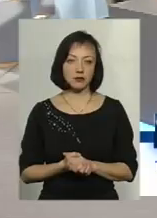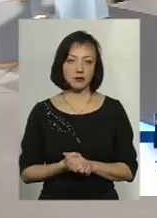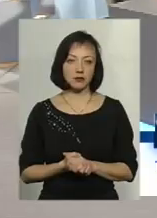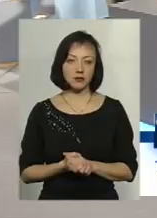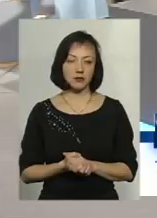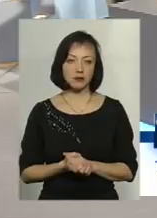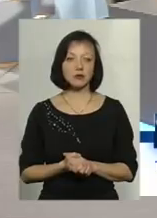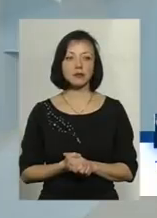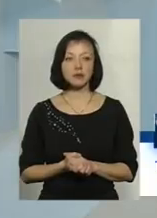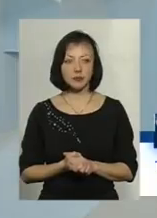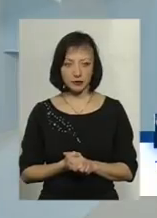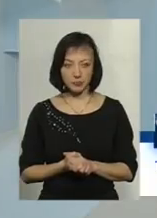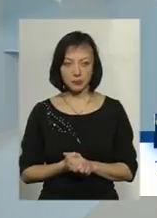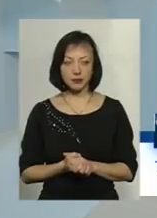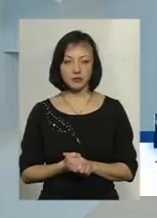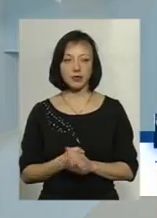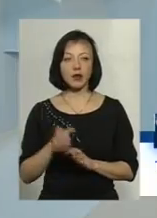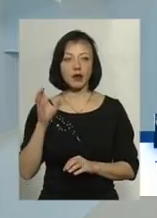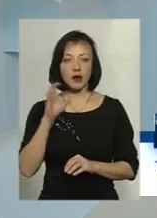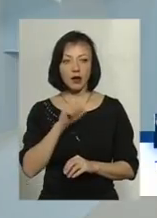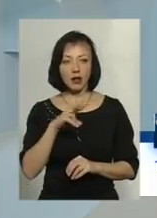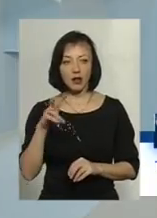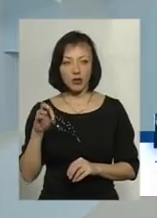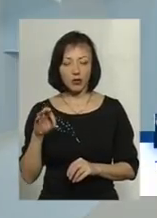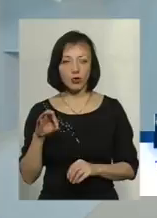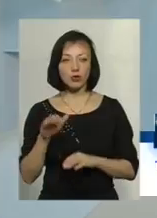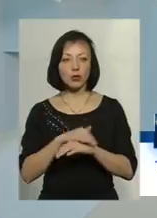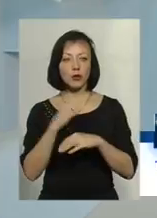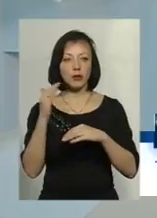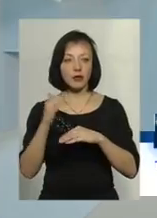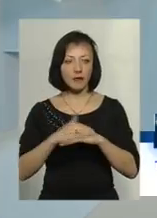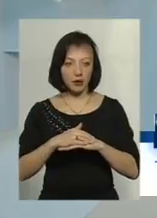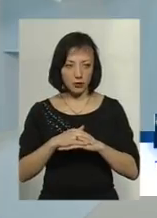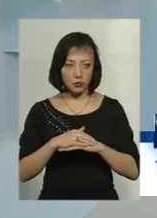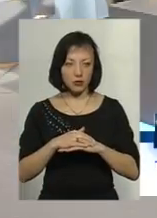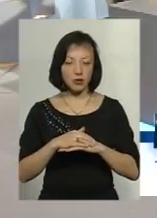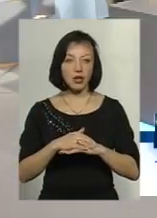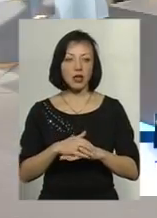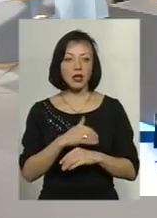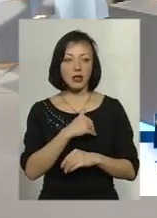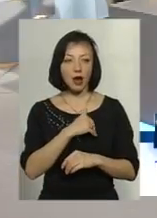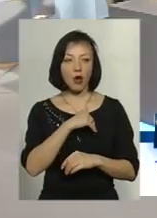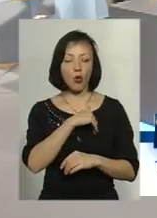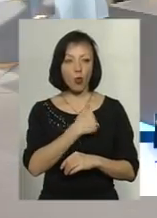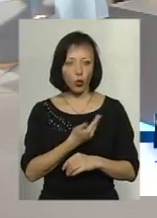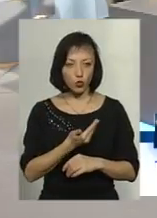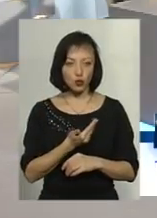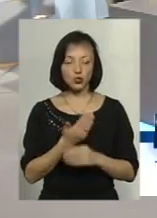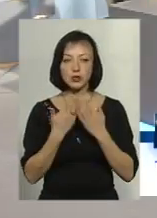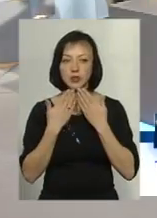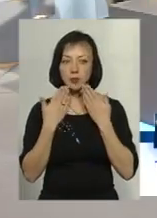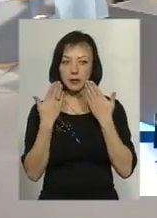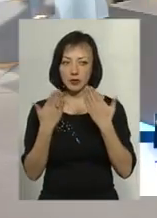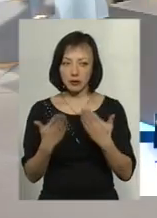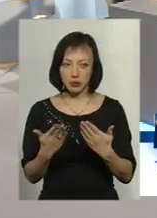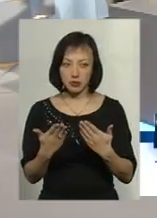Алло, алло, добрий вечір. Добрий вечір. Я хочу спитатися,